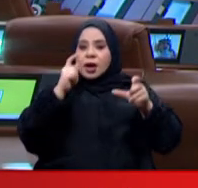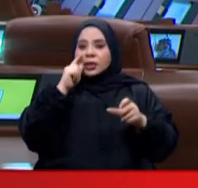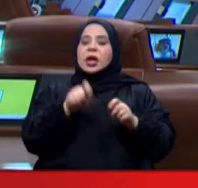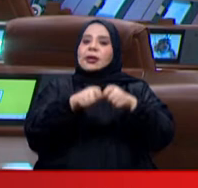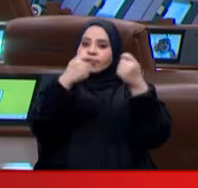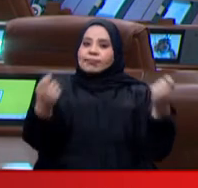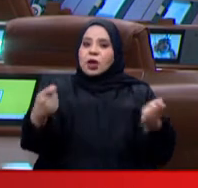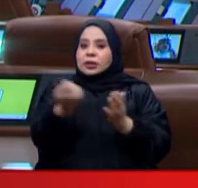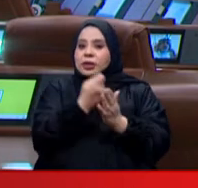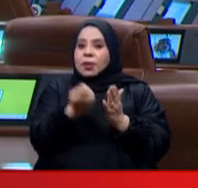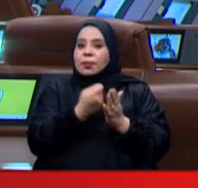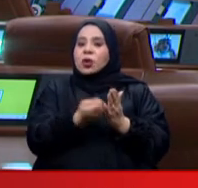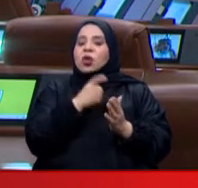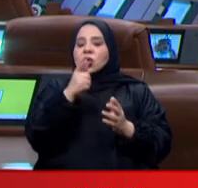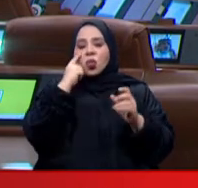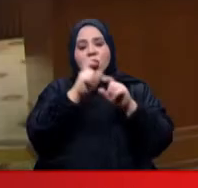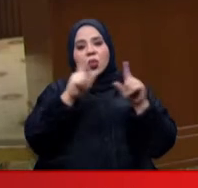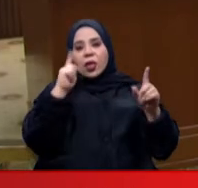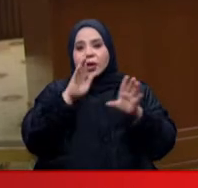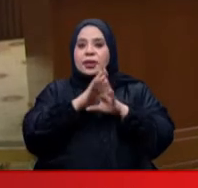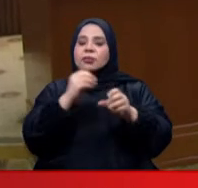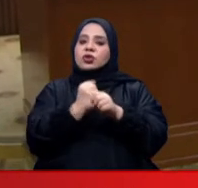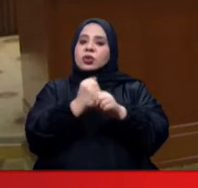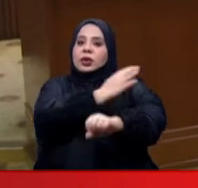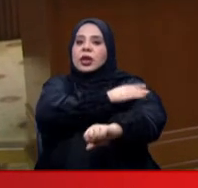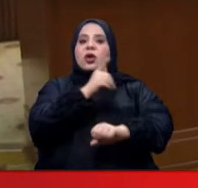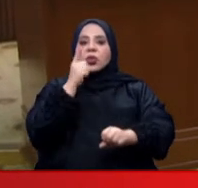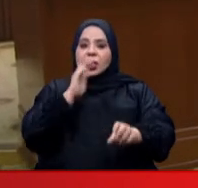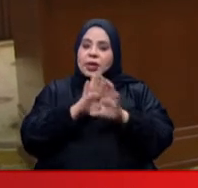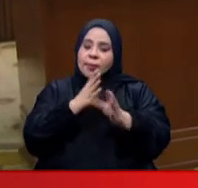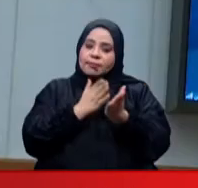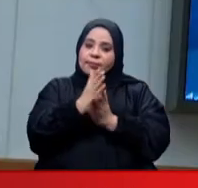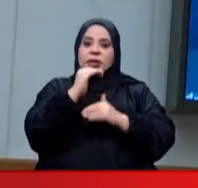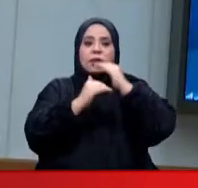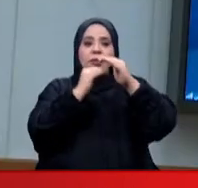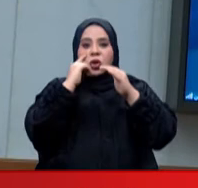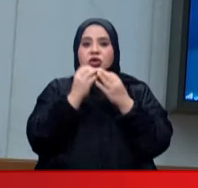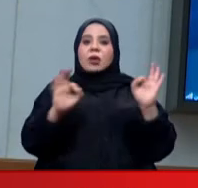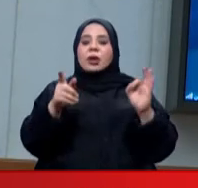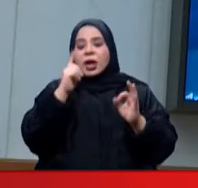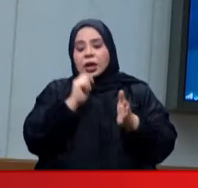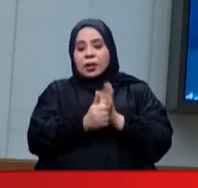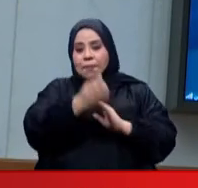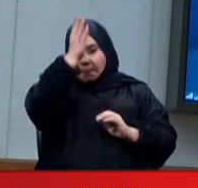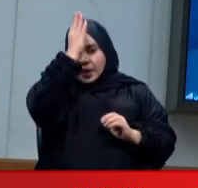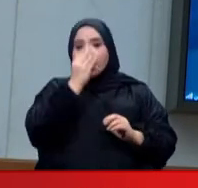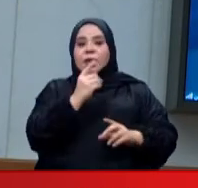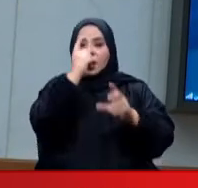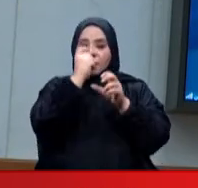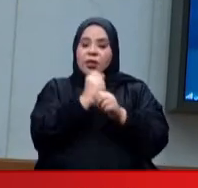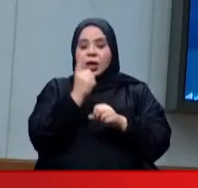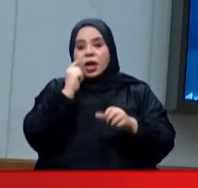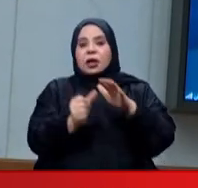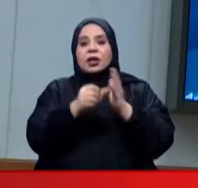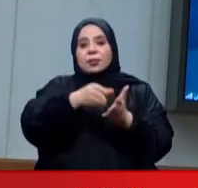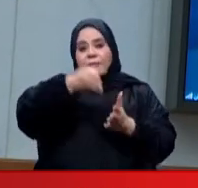اشتركوا في القناة بجهودهم الوطنية المخلصة وبدورهم البارس في دعم المسيرة التنموية الشاملة بقيادة حضرة صاحب الجلالة الملك حمد